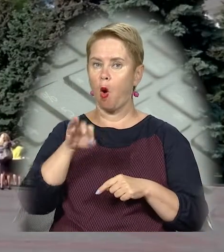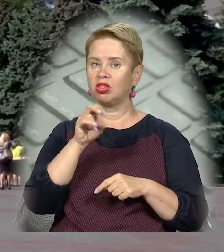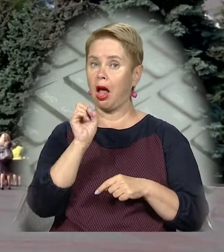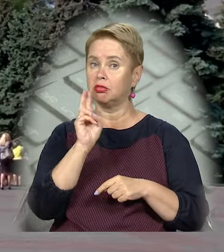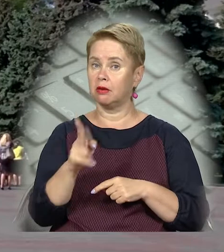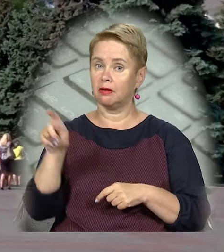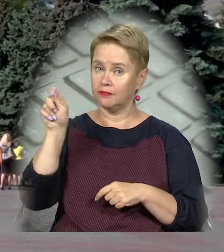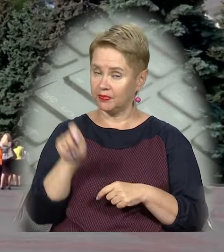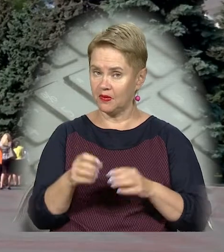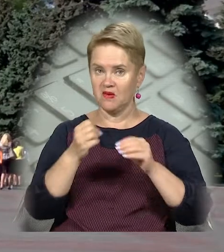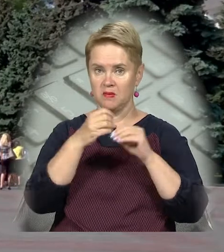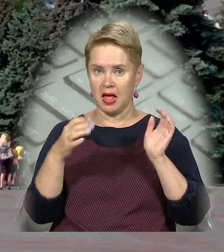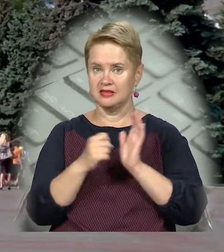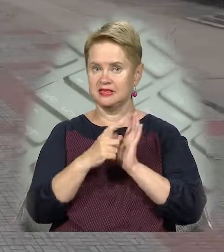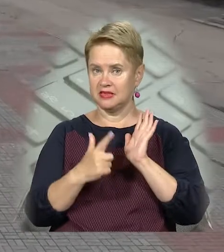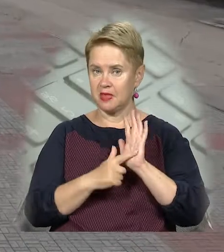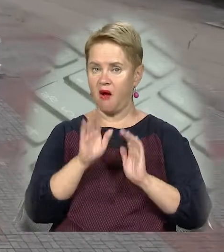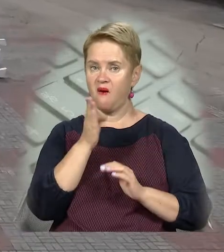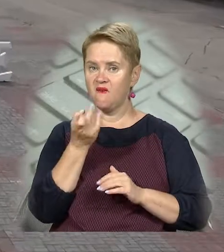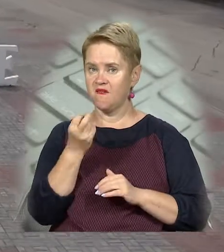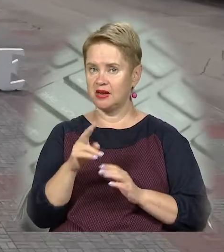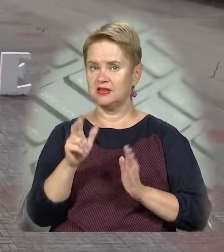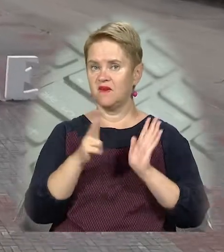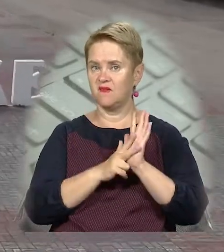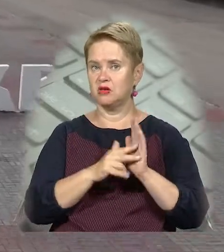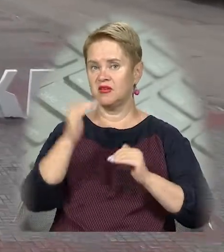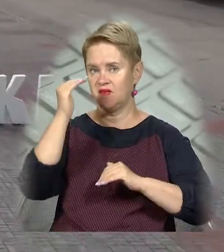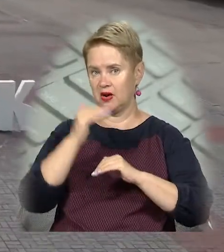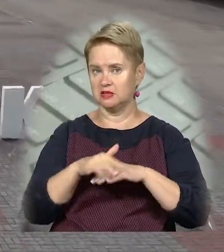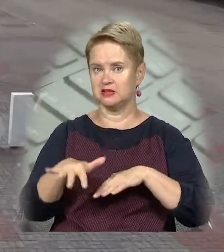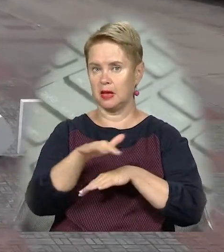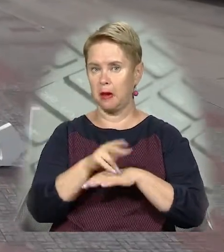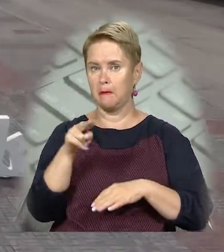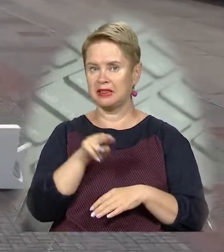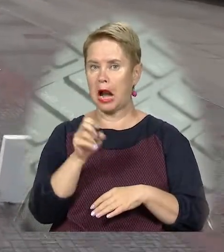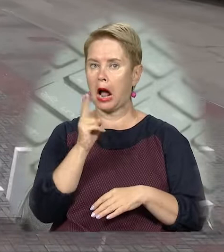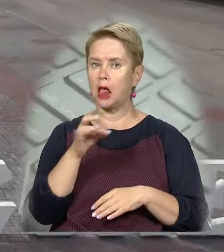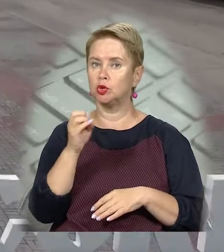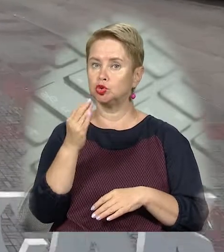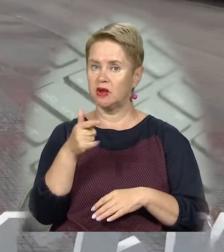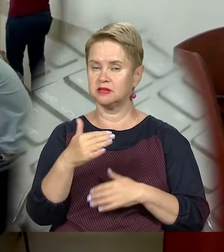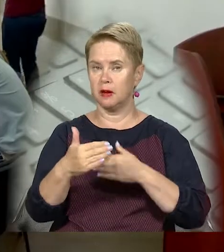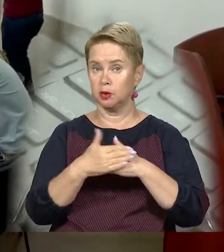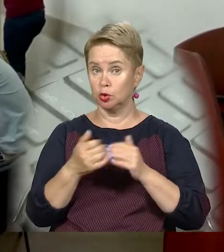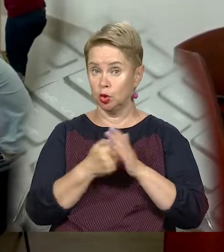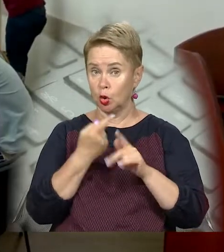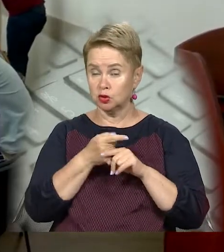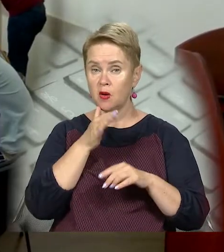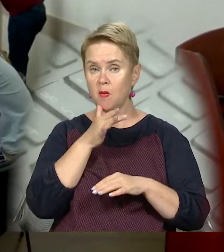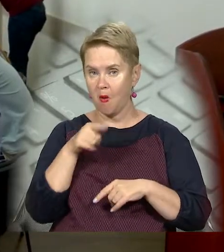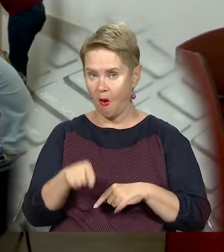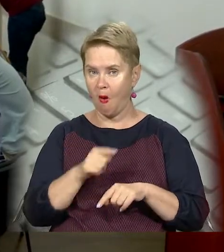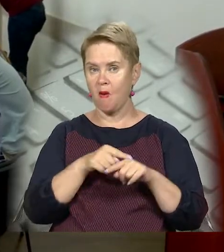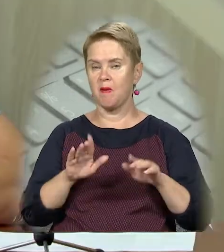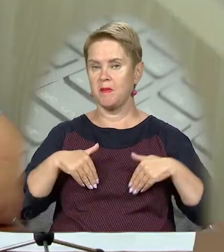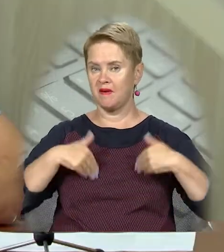Концерт розпочнеться у п'ятницю 17 вересня о 8-й годині вечора на майдані Петра Калнишевського. Ближче до цього моменту